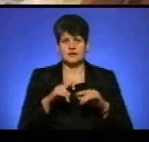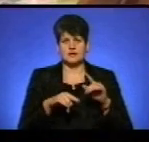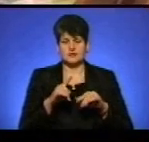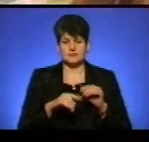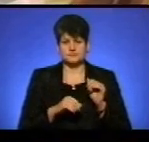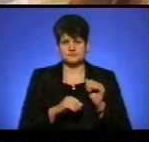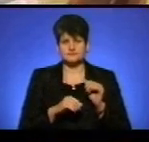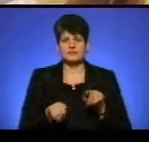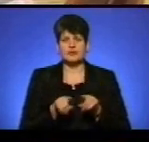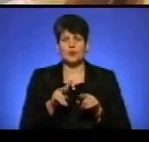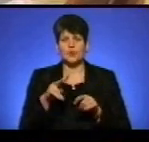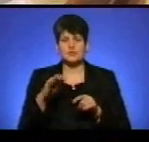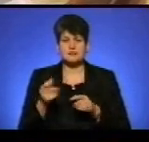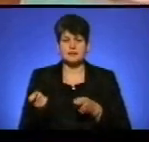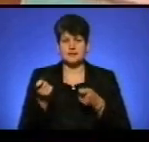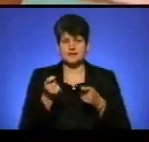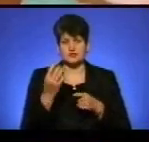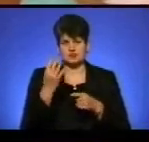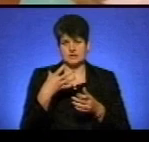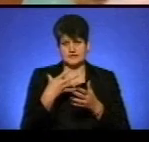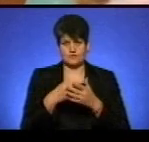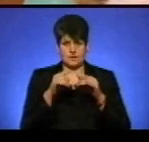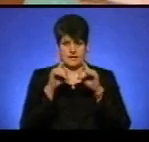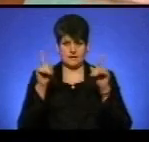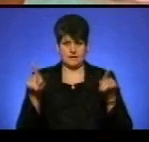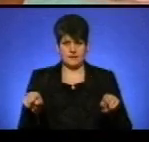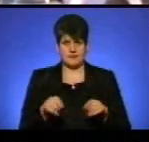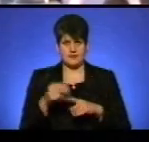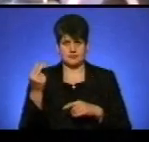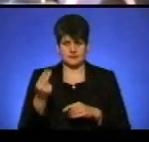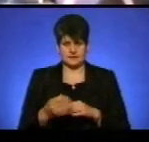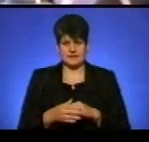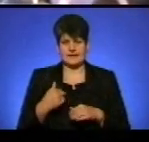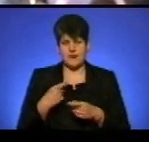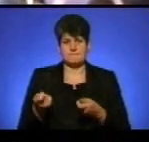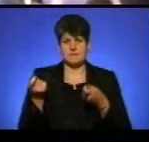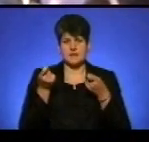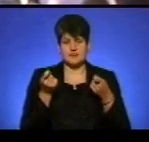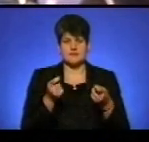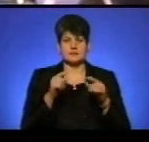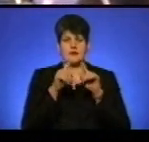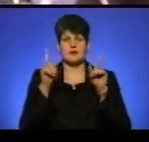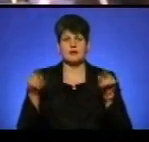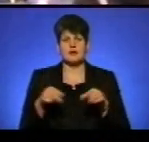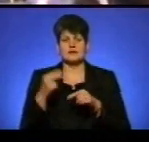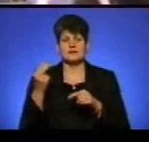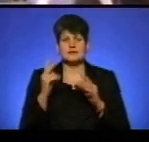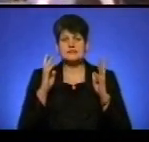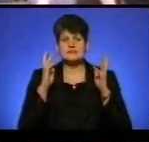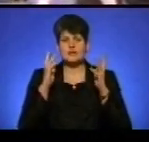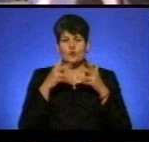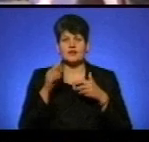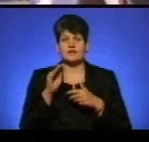Також Люся принесла на свято чотири власних картини. Я принесла картину «Закохані